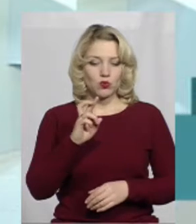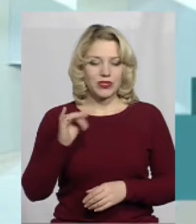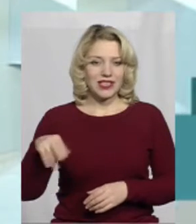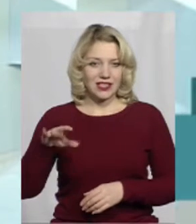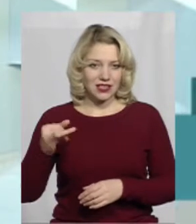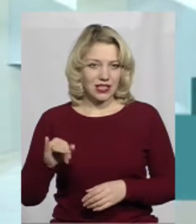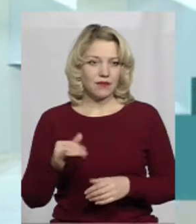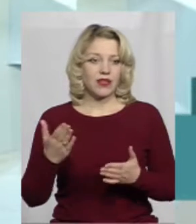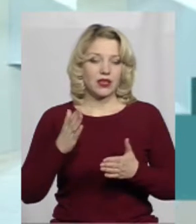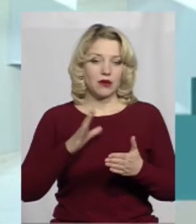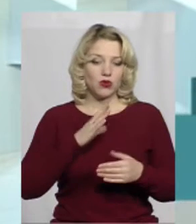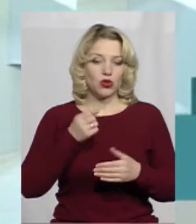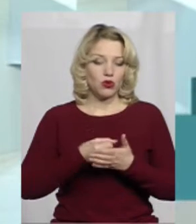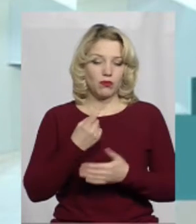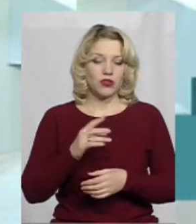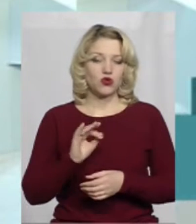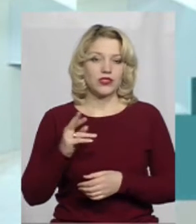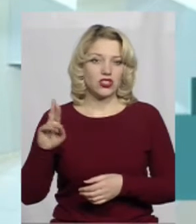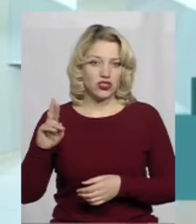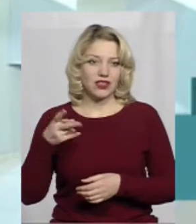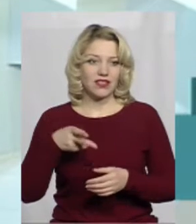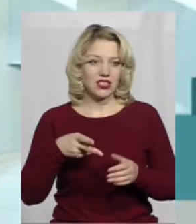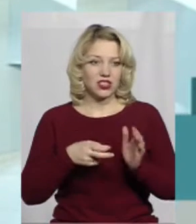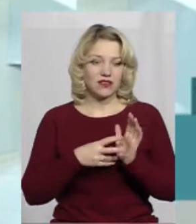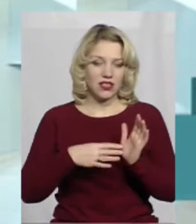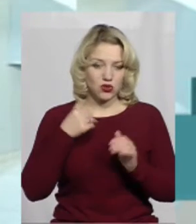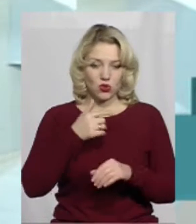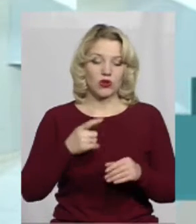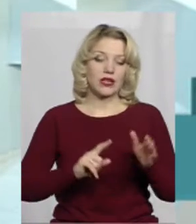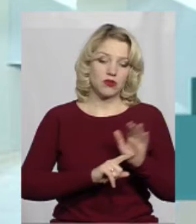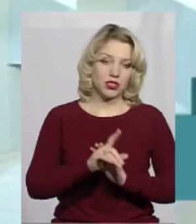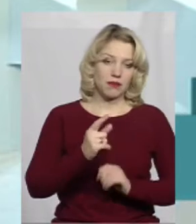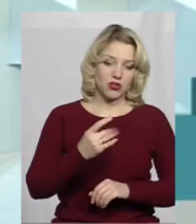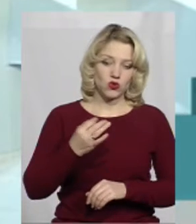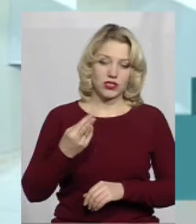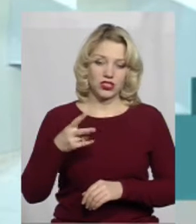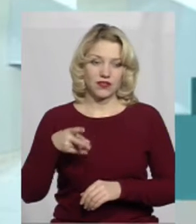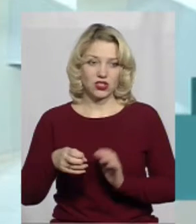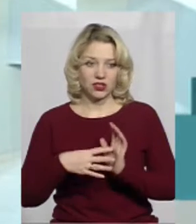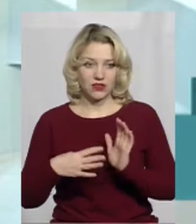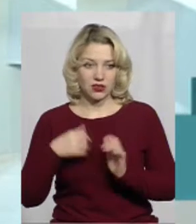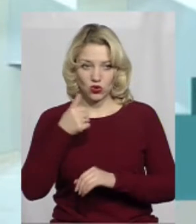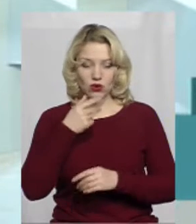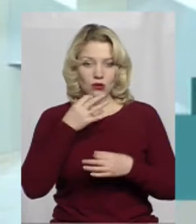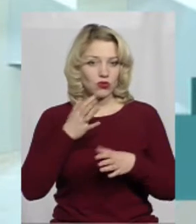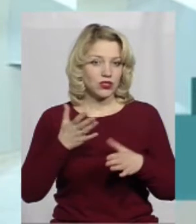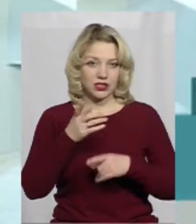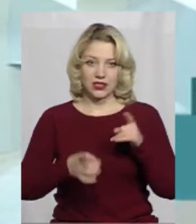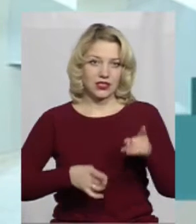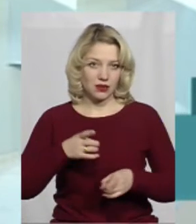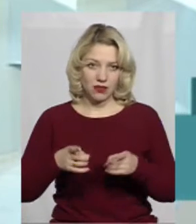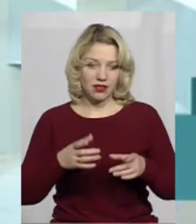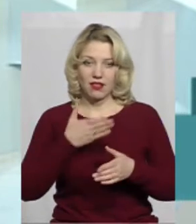до 1 січня 2019 року і з 1 січня, на сьогоднішній день, і будь-яких змін